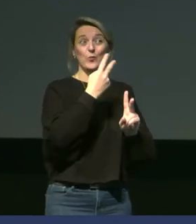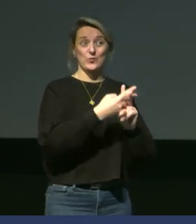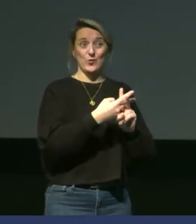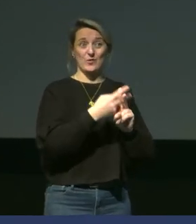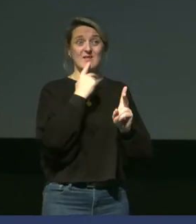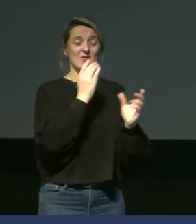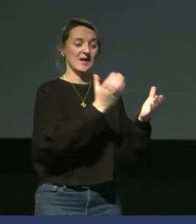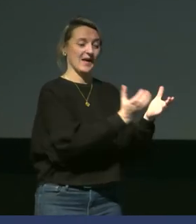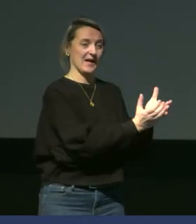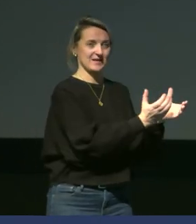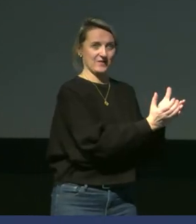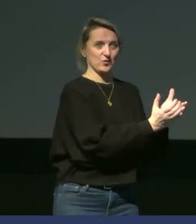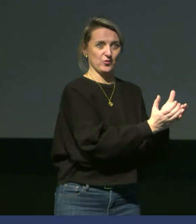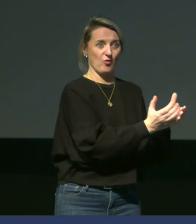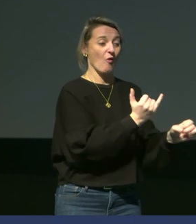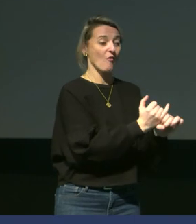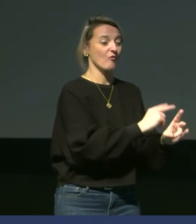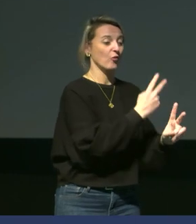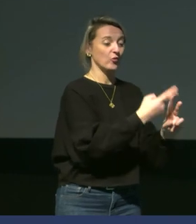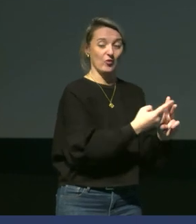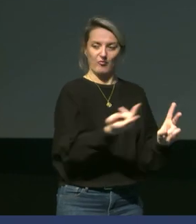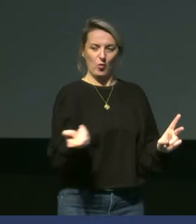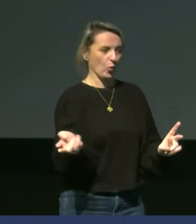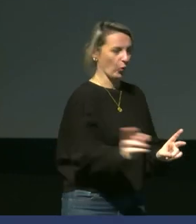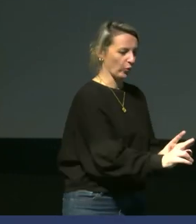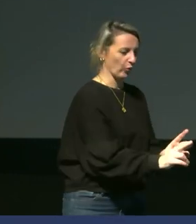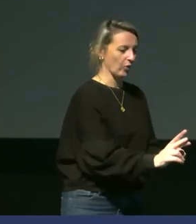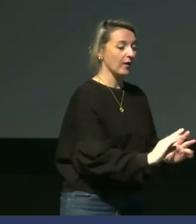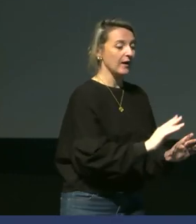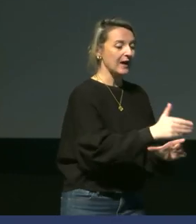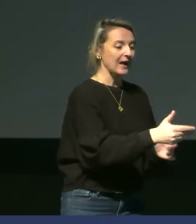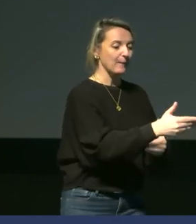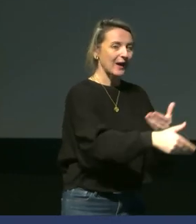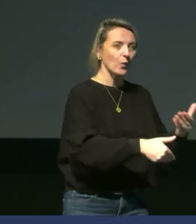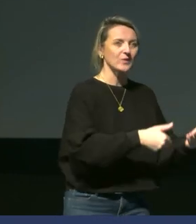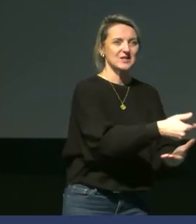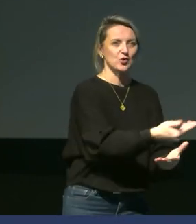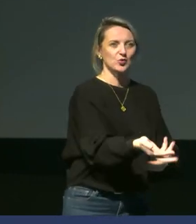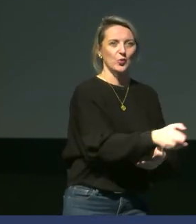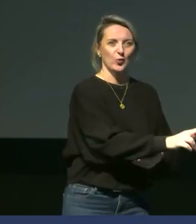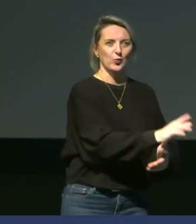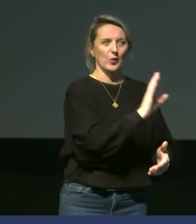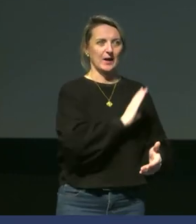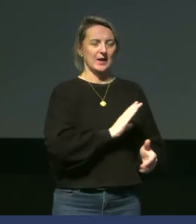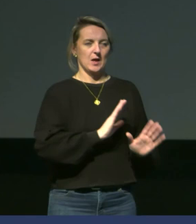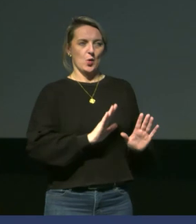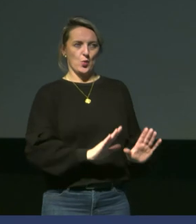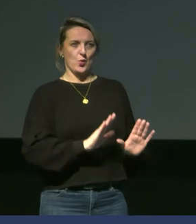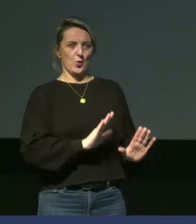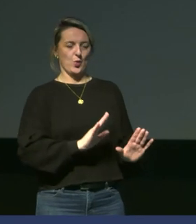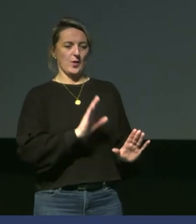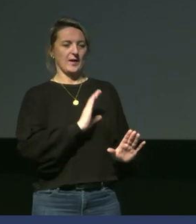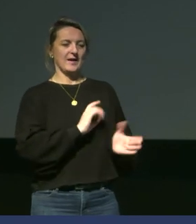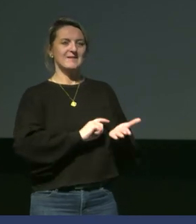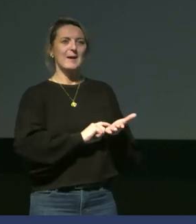sur le nid et après, on procède à l'échange. On lui remet son vrai oeuf sur le nid. En général, on essaye de marquer les individus avant